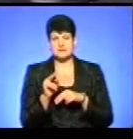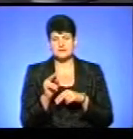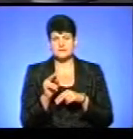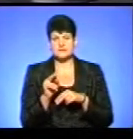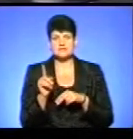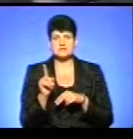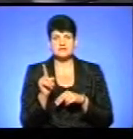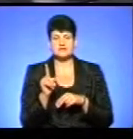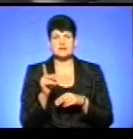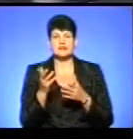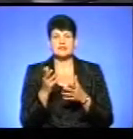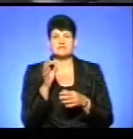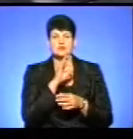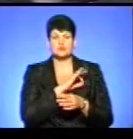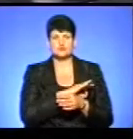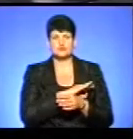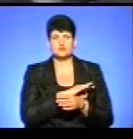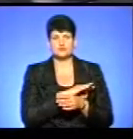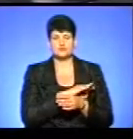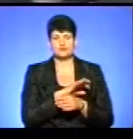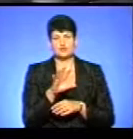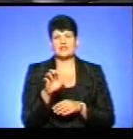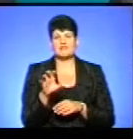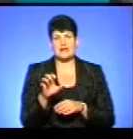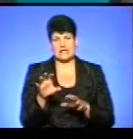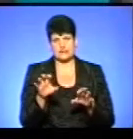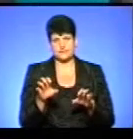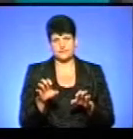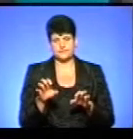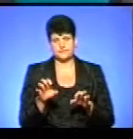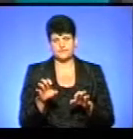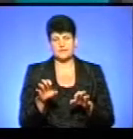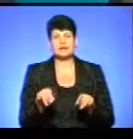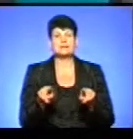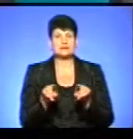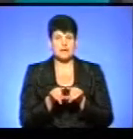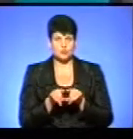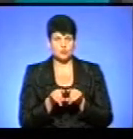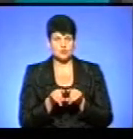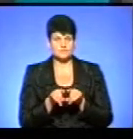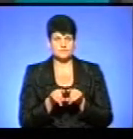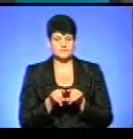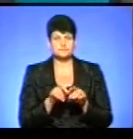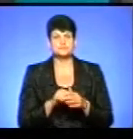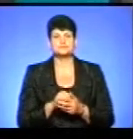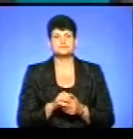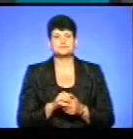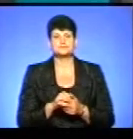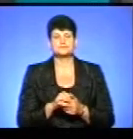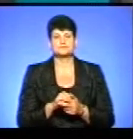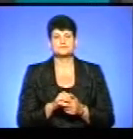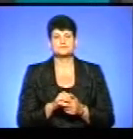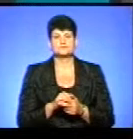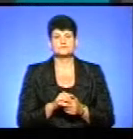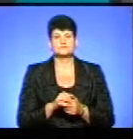Які використовують у своїх шоу-програмах, власне, тварин. Також, власне,